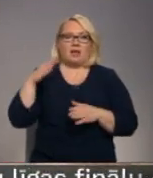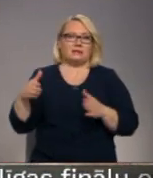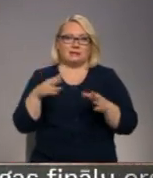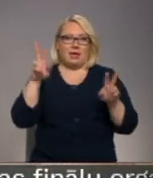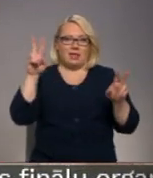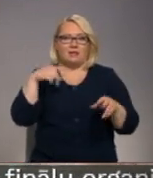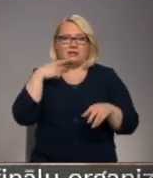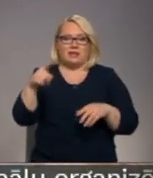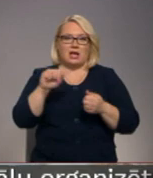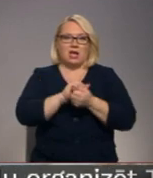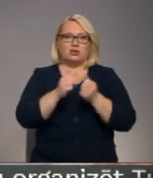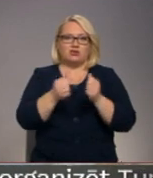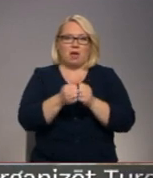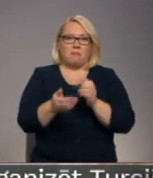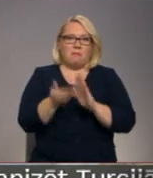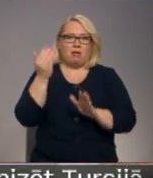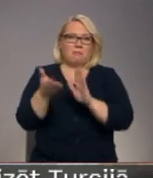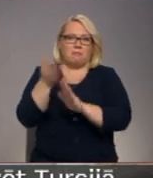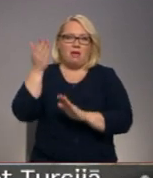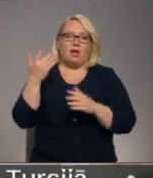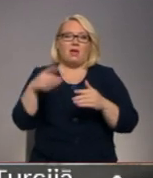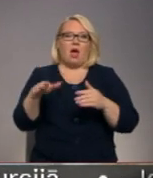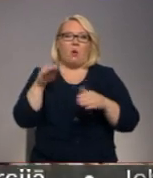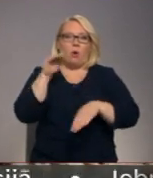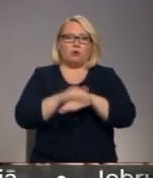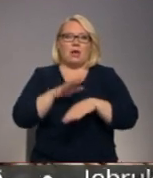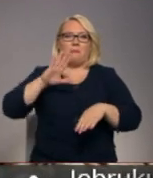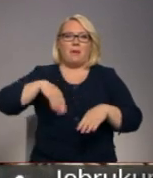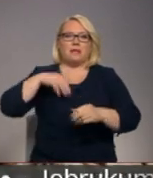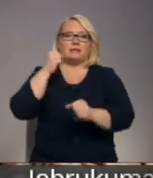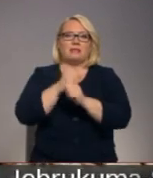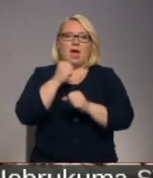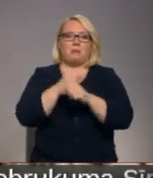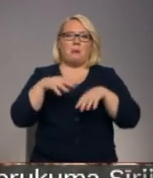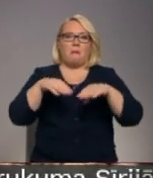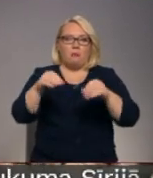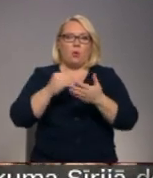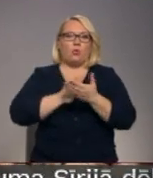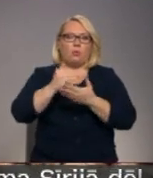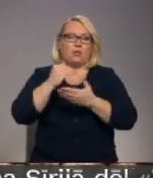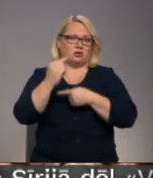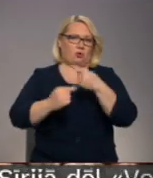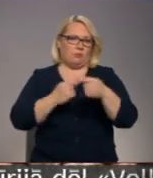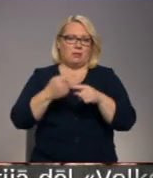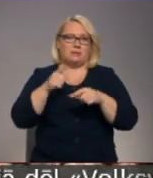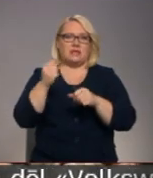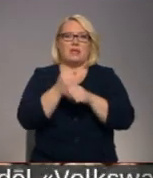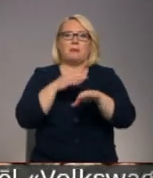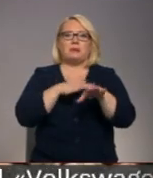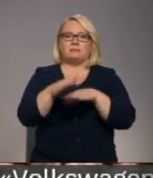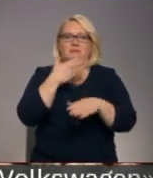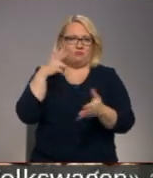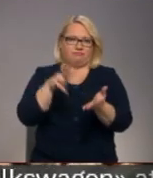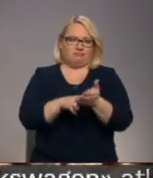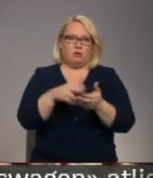šķembu atraušanās konstatēt jautūlīt pēc darba pabeigšanas un turpinās joprojām, tāpēc darba izpiltu nav akceptēta un